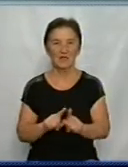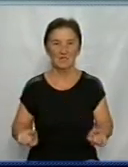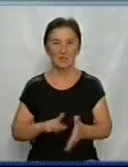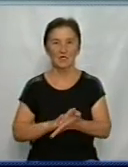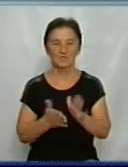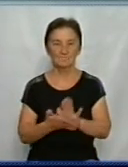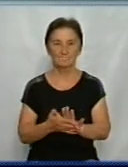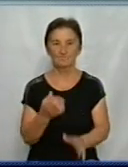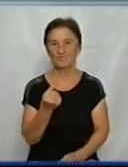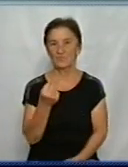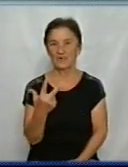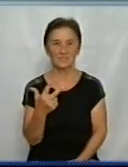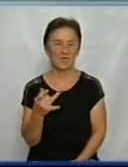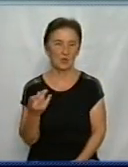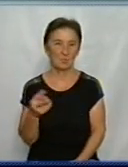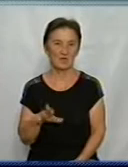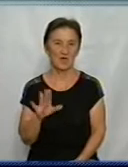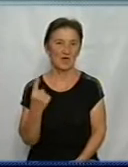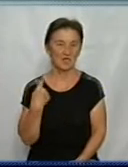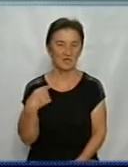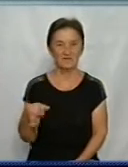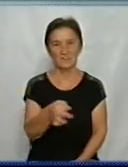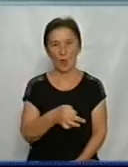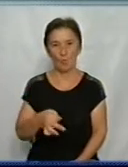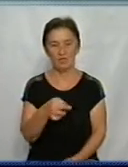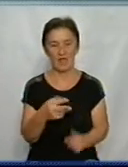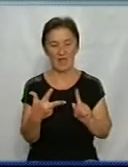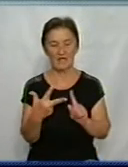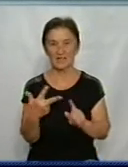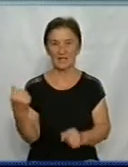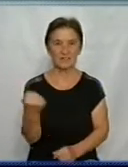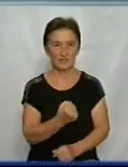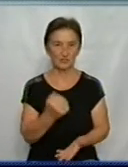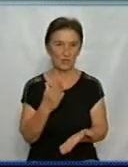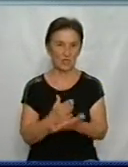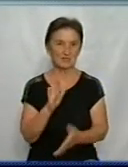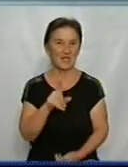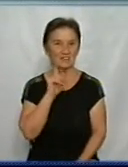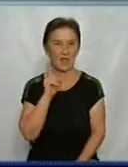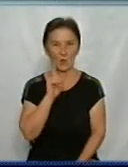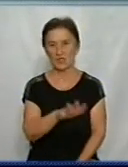13 серпня. Кіровоградська область третій тиждень знаходиться у зеленій зоні.